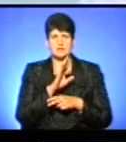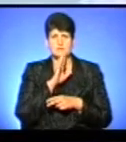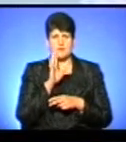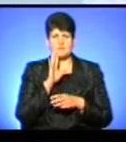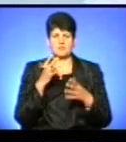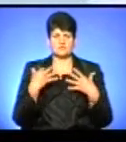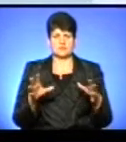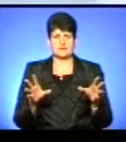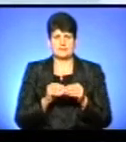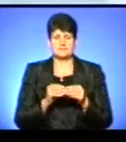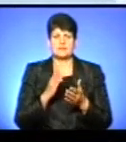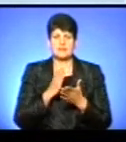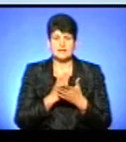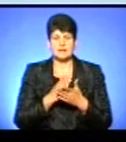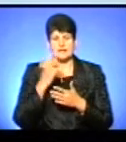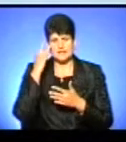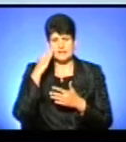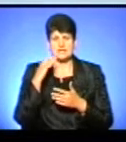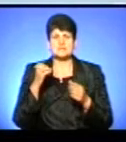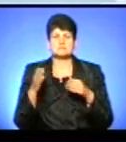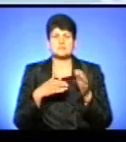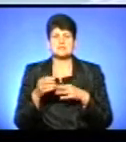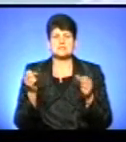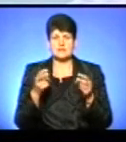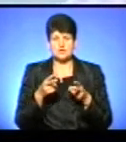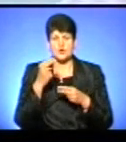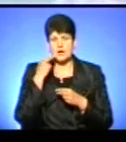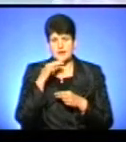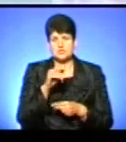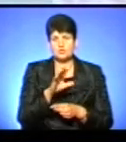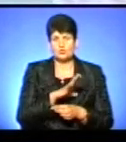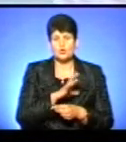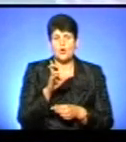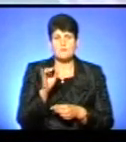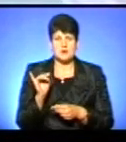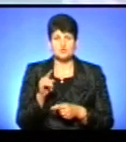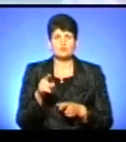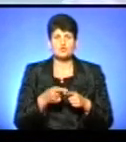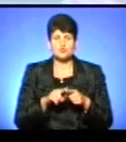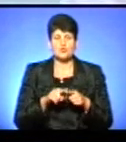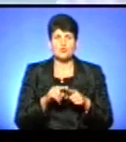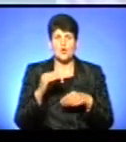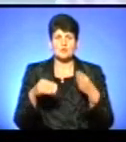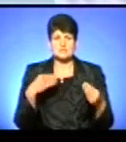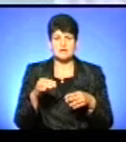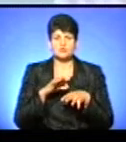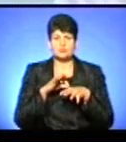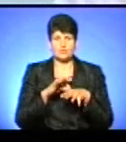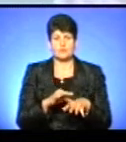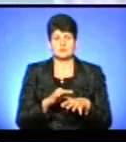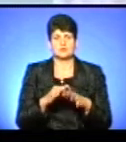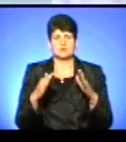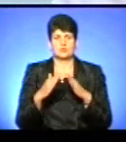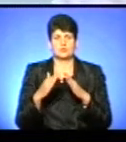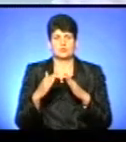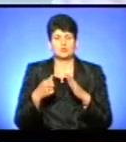ними. Є така ідея спеціалістів, неонатологів, що ліпше б цю роздачу проводити в амбулаторних